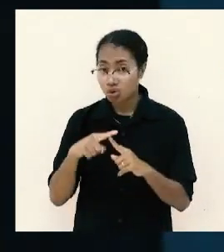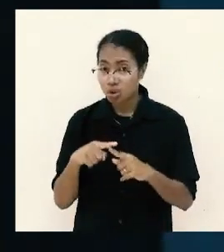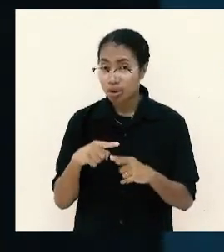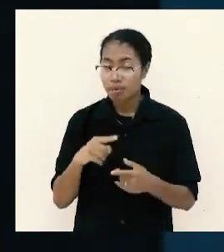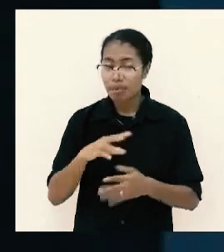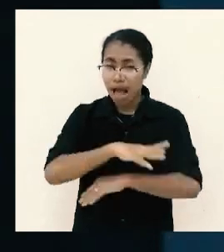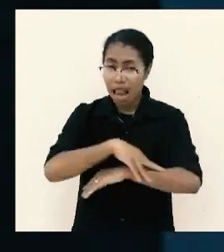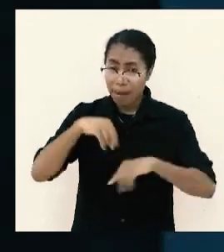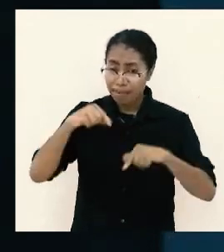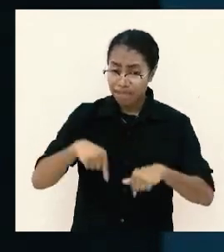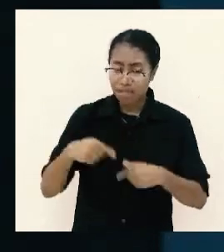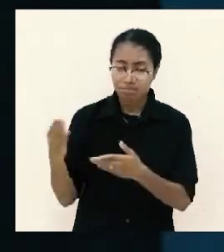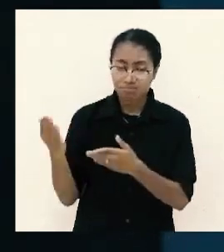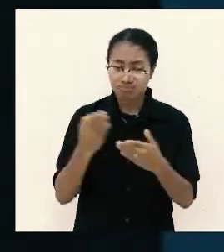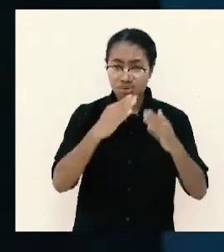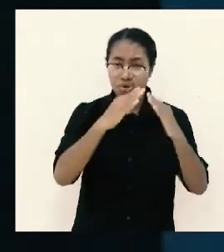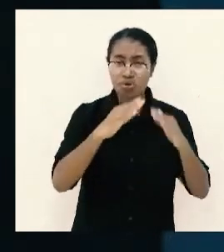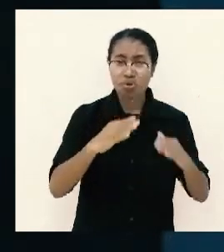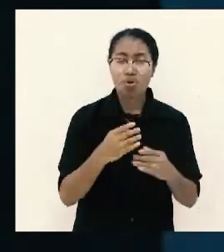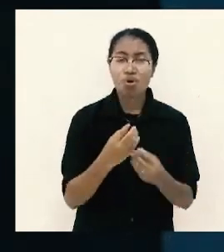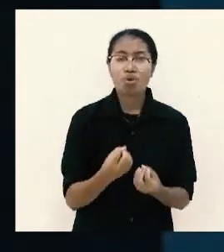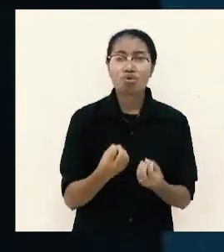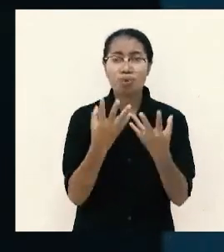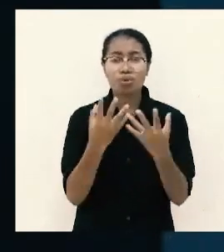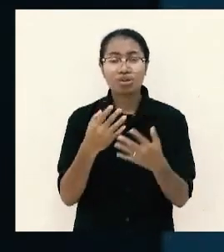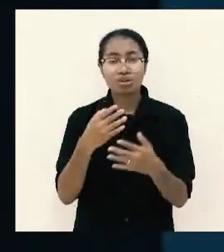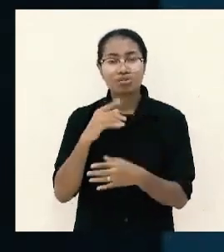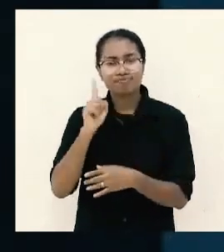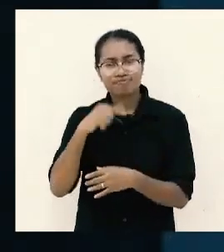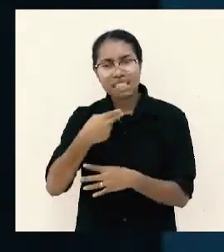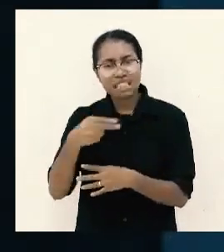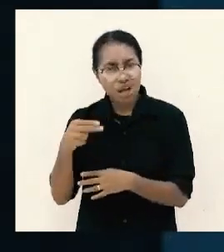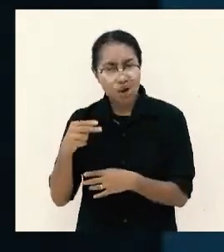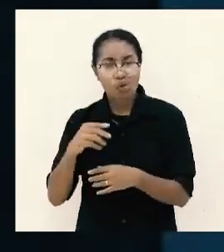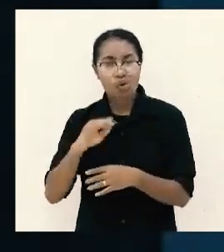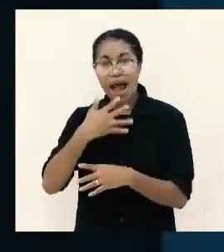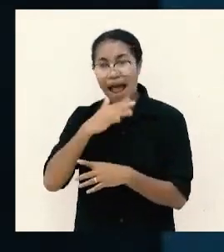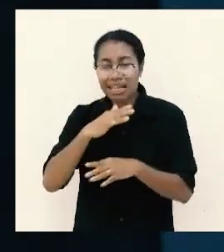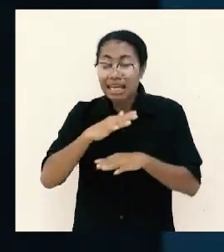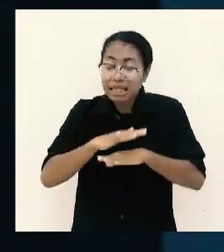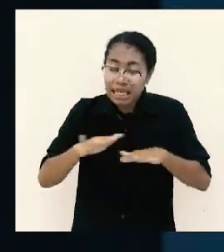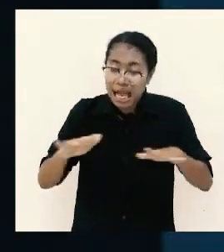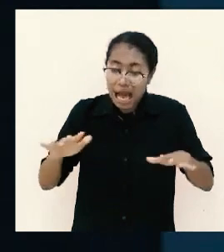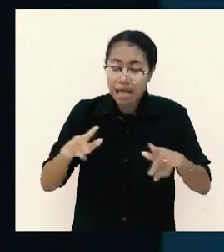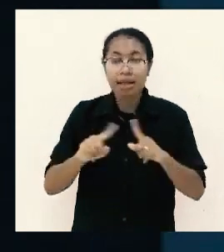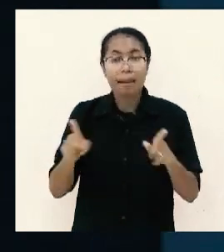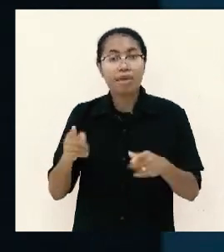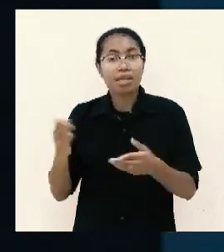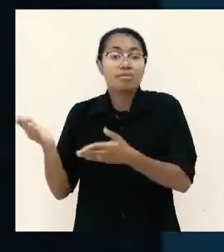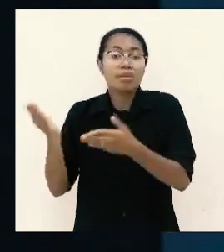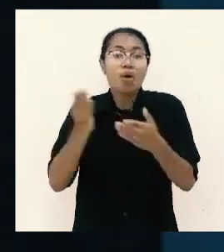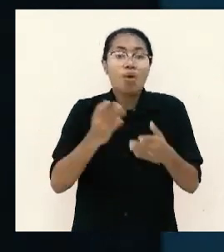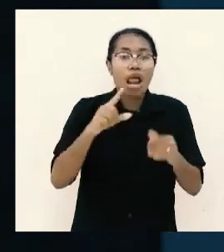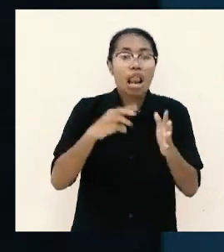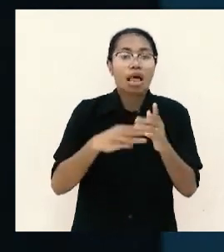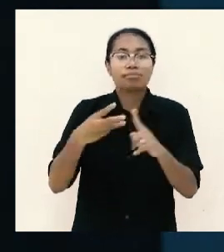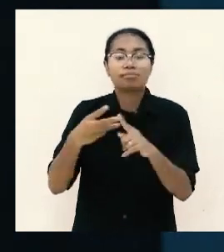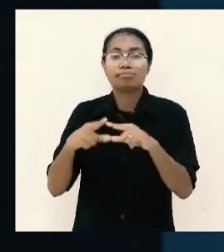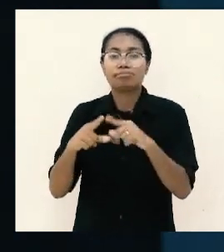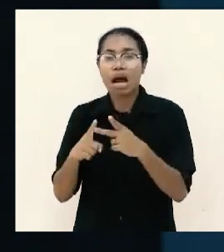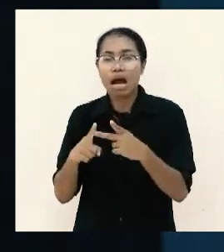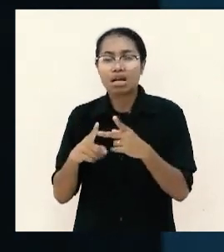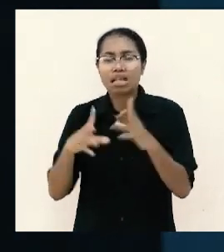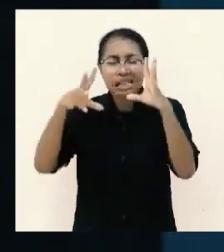-kadang dia dibawa ke rumput hijau dan air yang tenang tapi kadang-kadang dia juga dibawa ke lembah ke kelaman